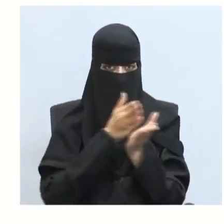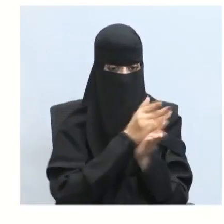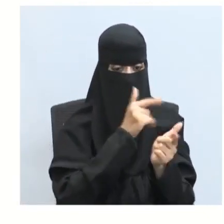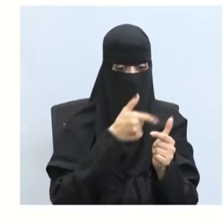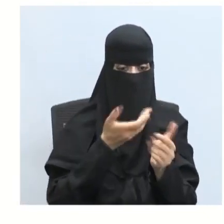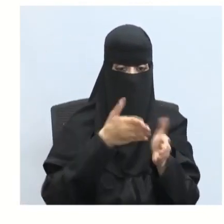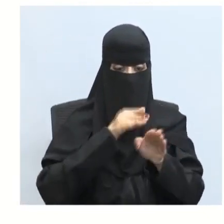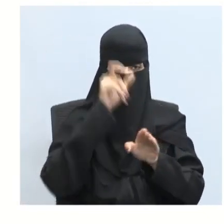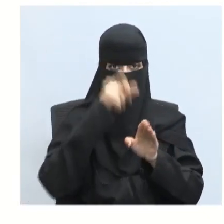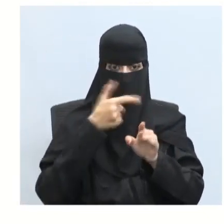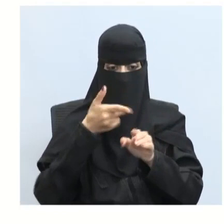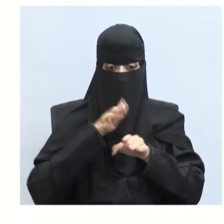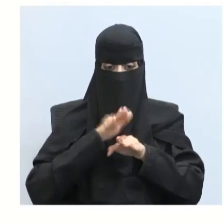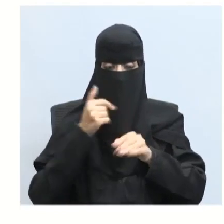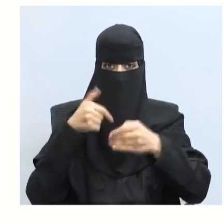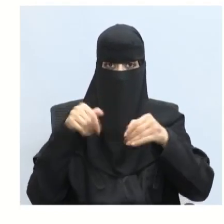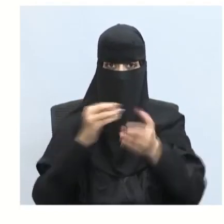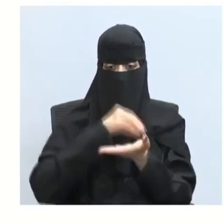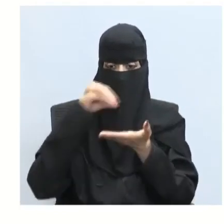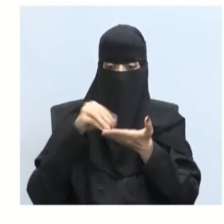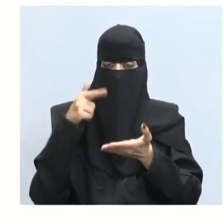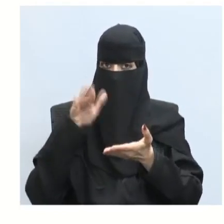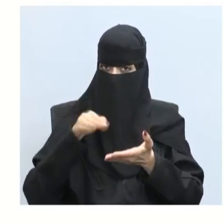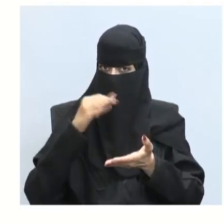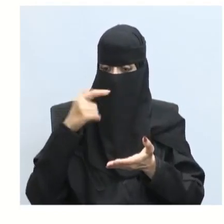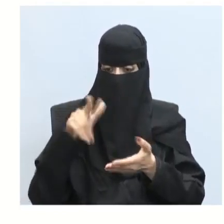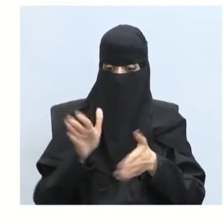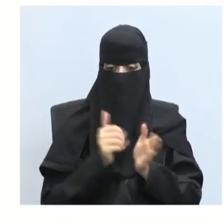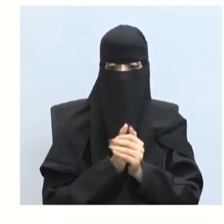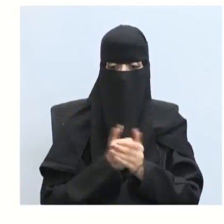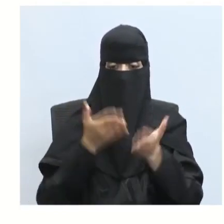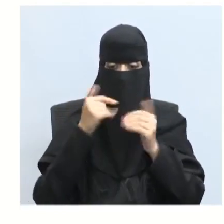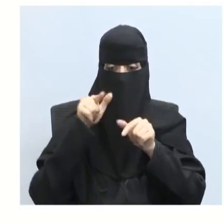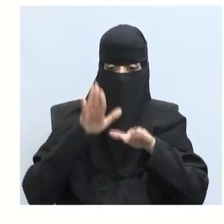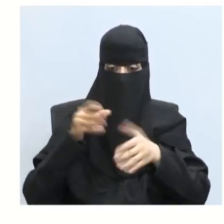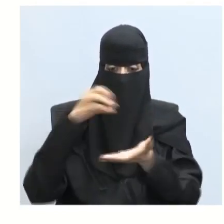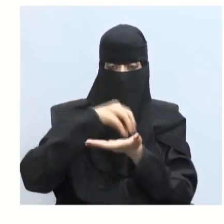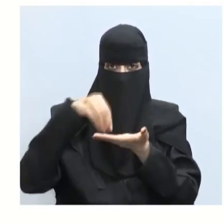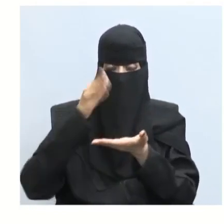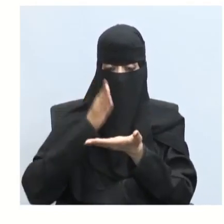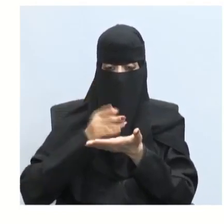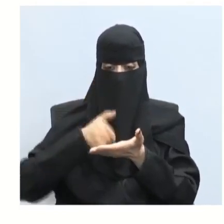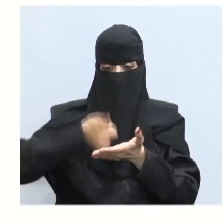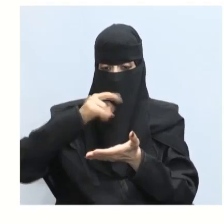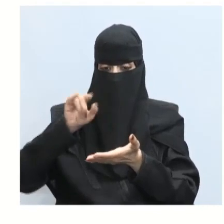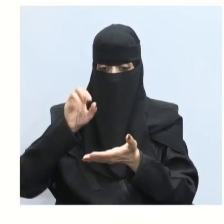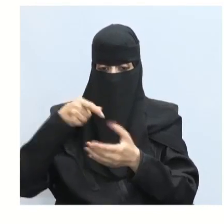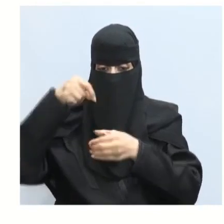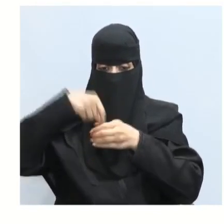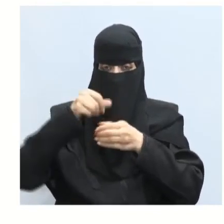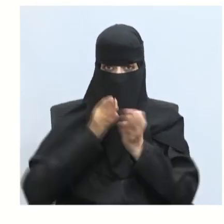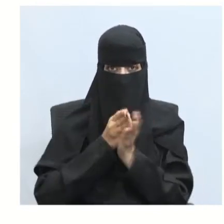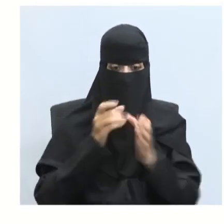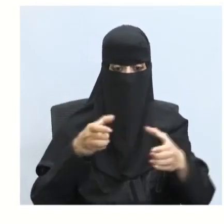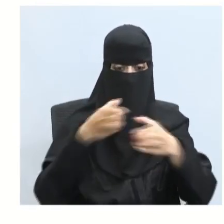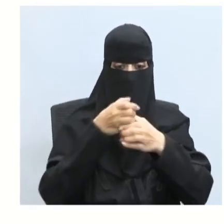عموديا على اتجاه انتقالها نعم إجابة صحيحة إذا وضع وسط الاستقطاب